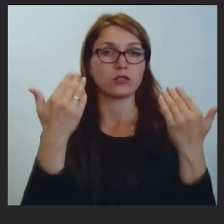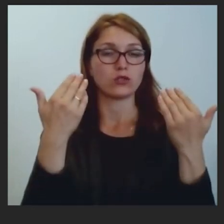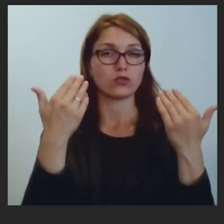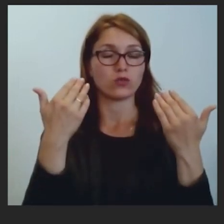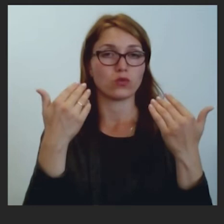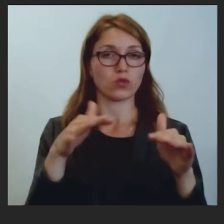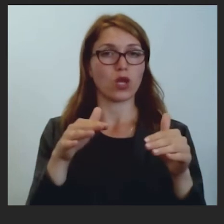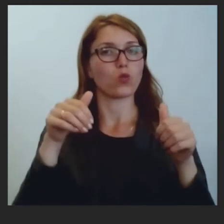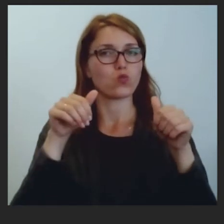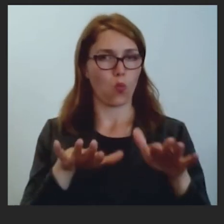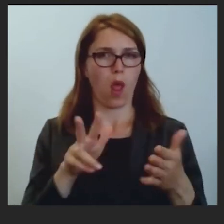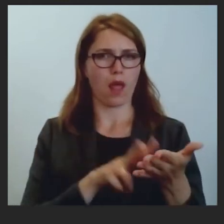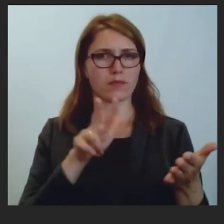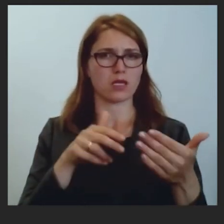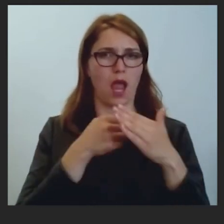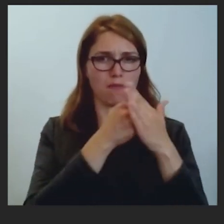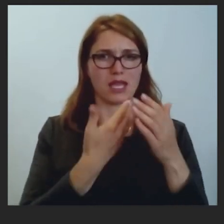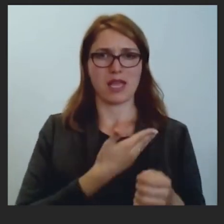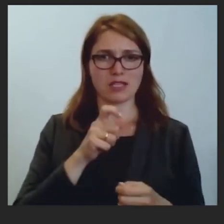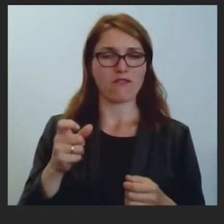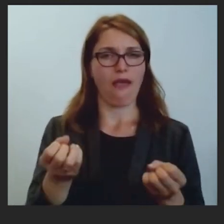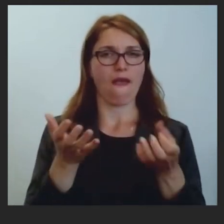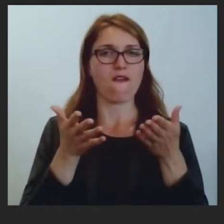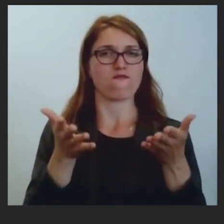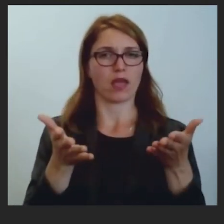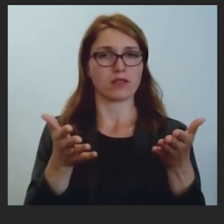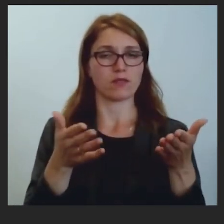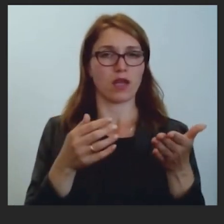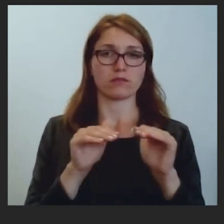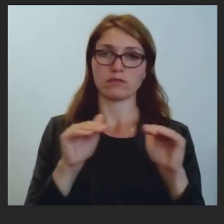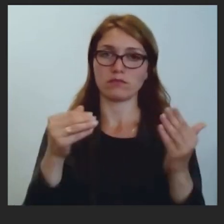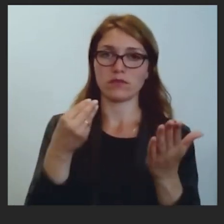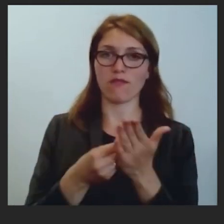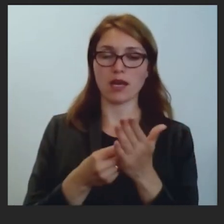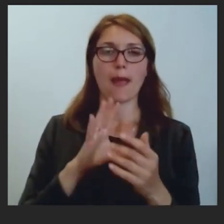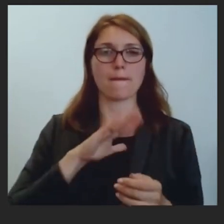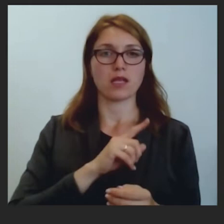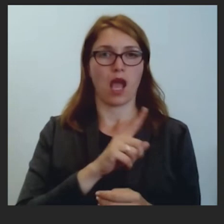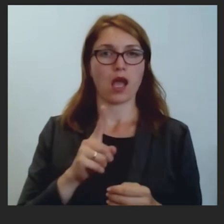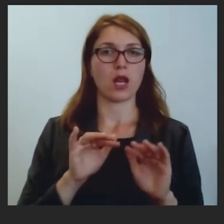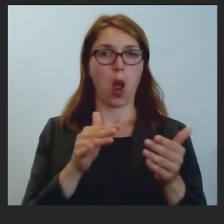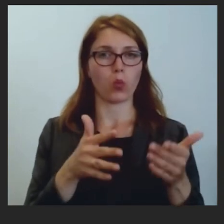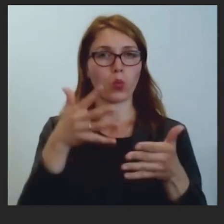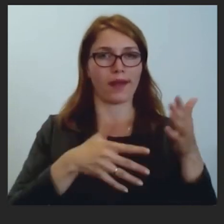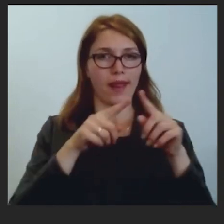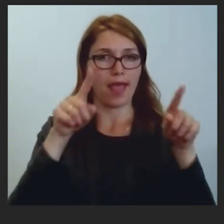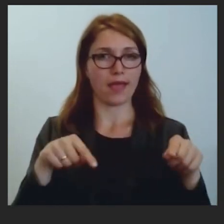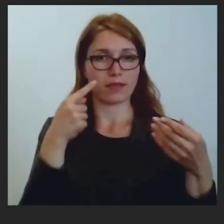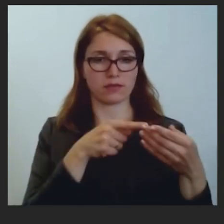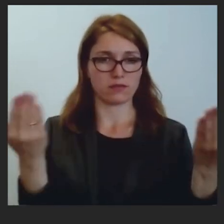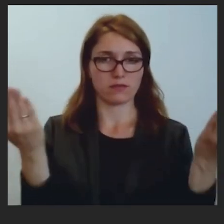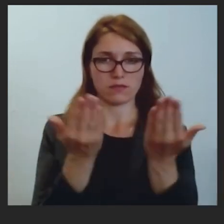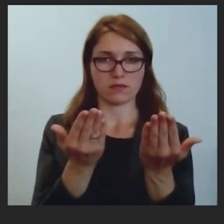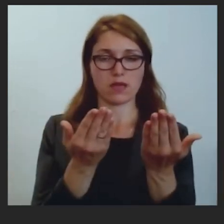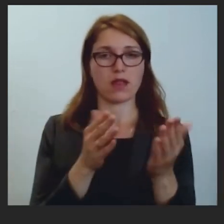atbalstu, jau nolēmtu atbalstu iedzīvotājiem efektivitāti plānotas vērtēt pēc katra, kuras reiķina, lai tad zinātu, uz kurām